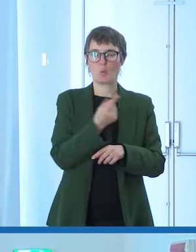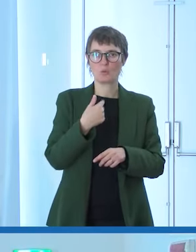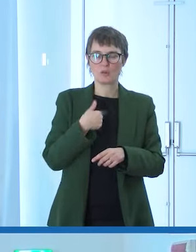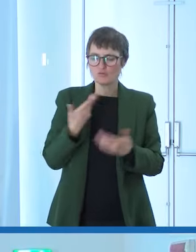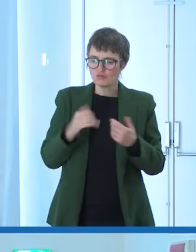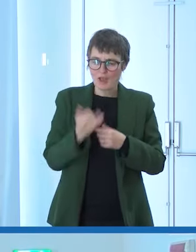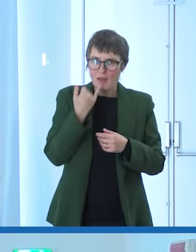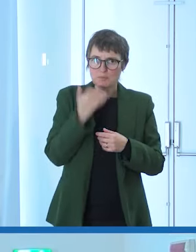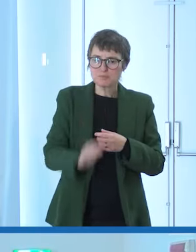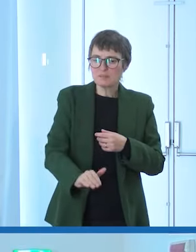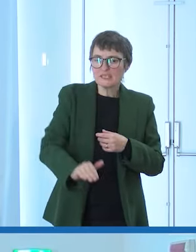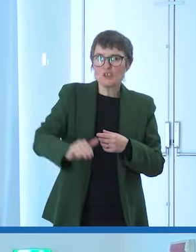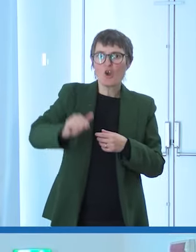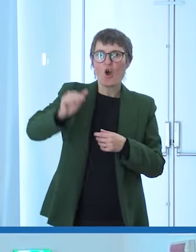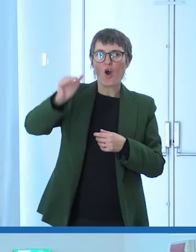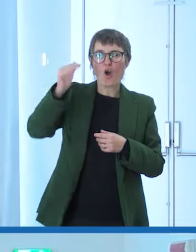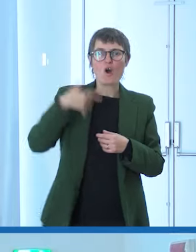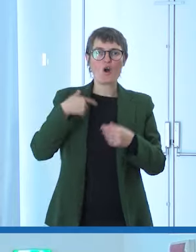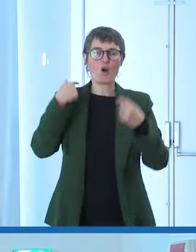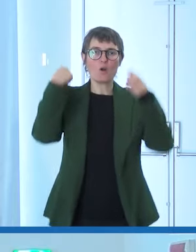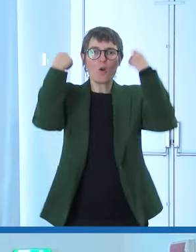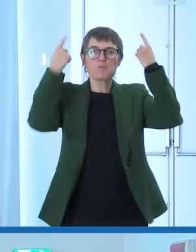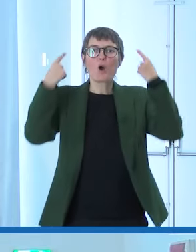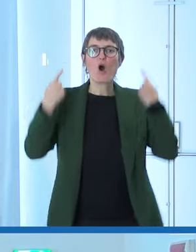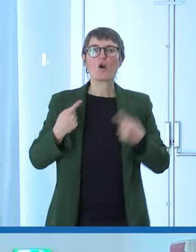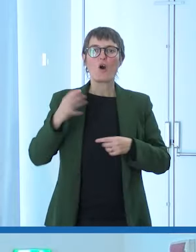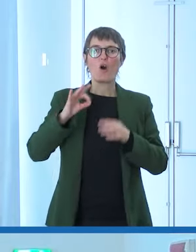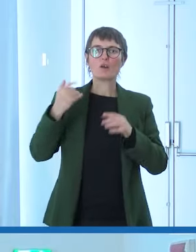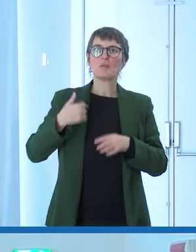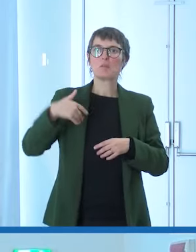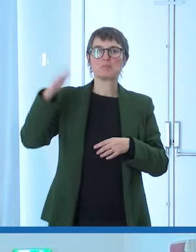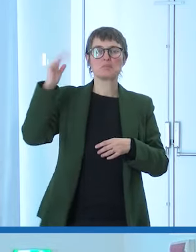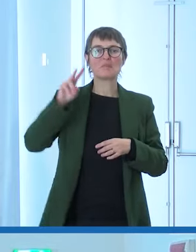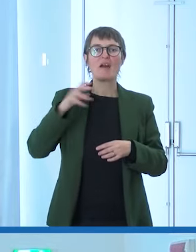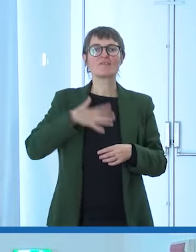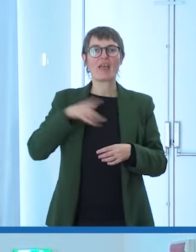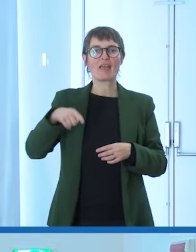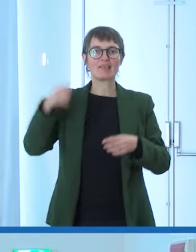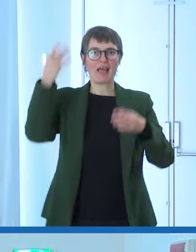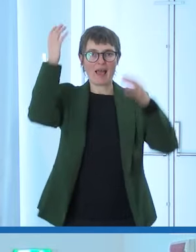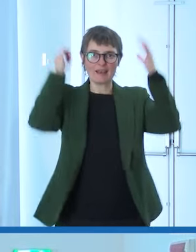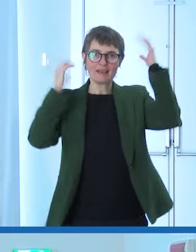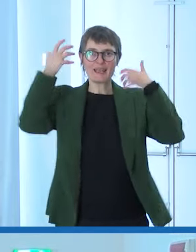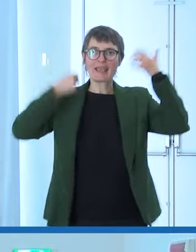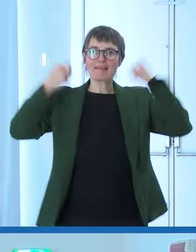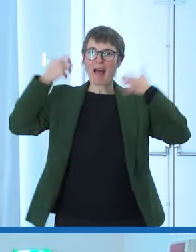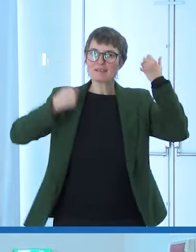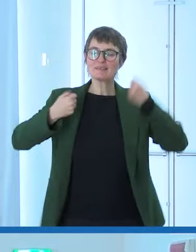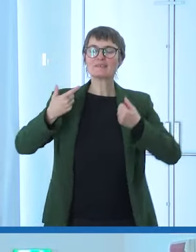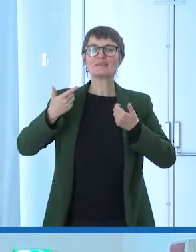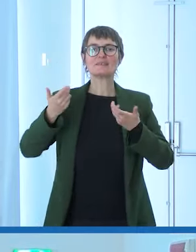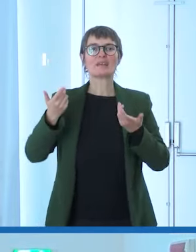a 20 anni con i capelli rasta poi nelle conversazioni quando c'erano momenti di difficoltà